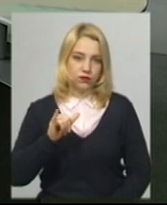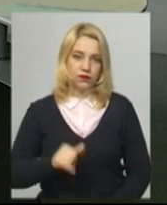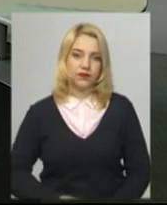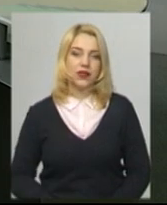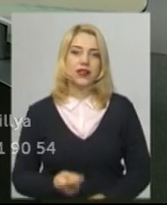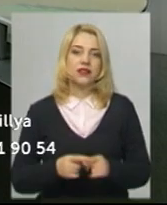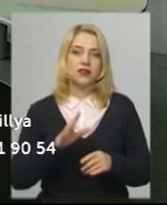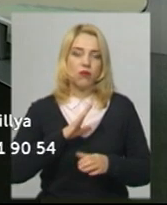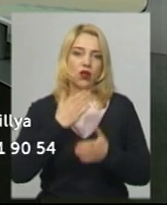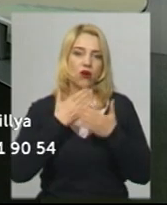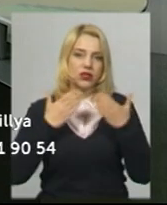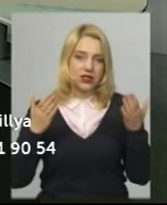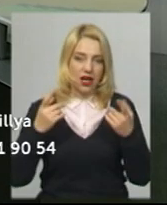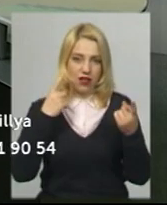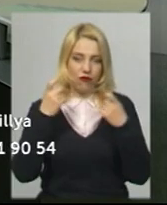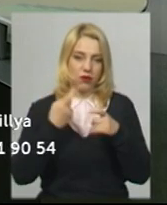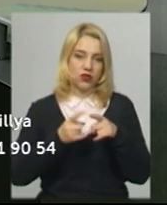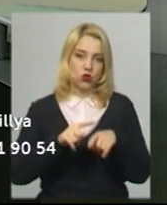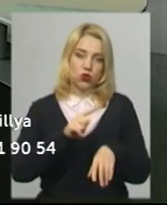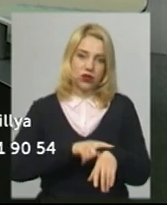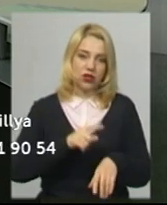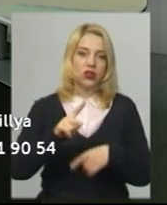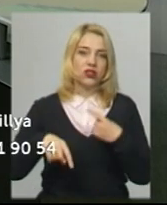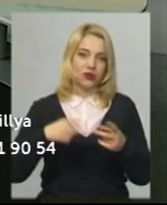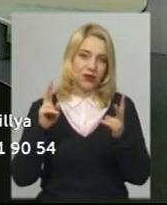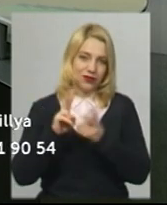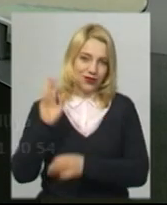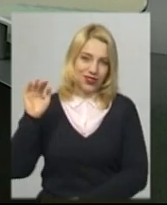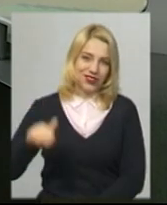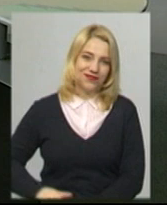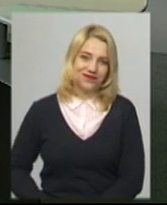Це була остання інформація на цю годину. Побачимось у 20.30.